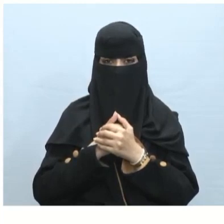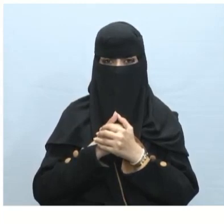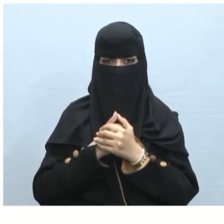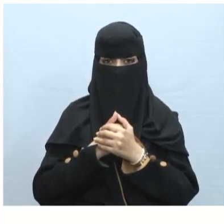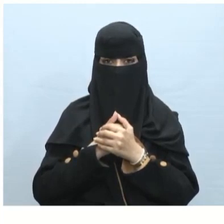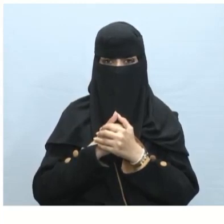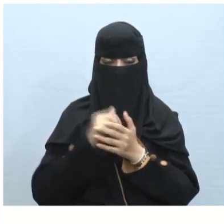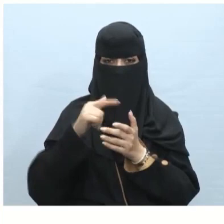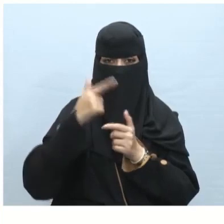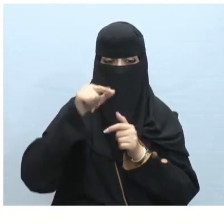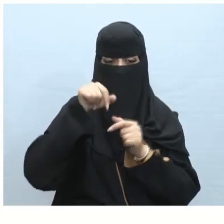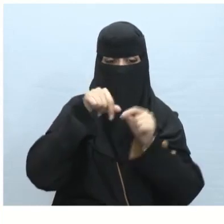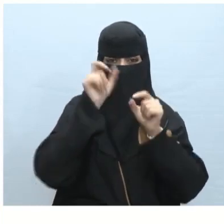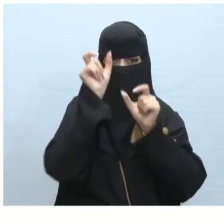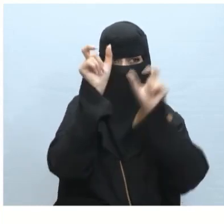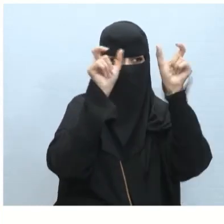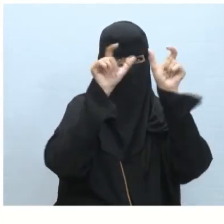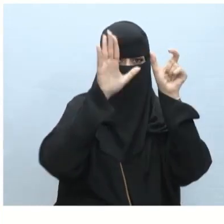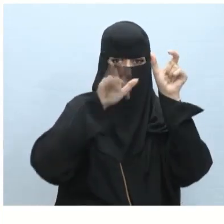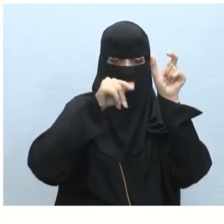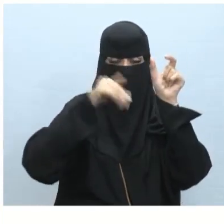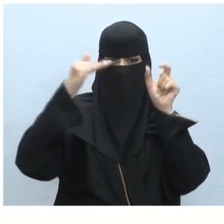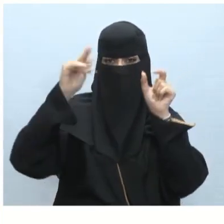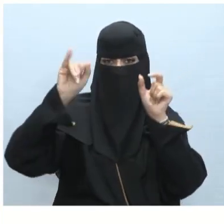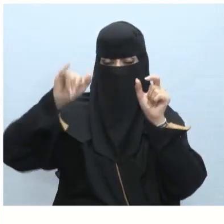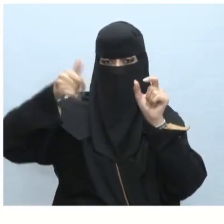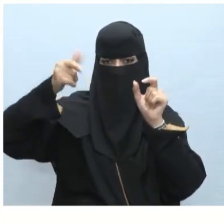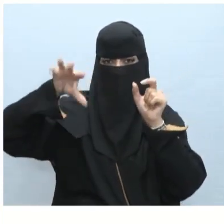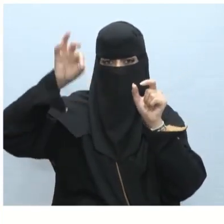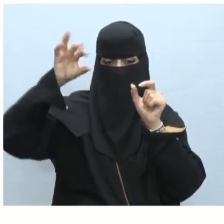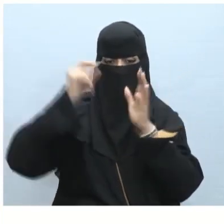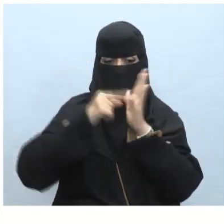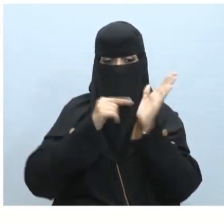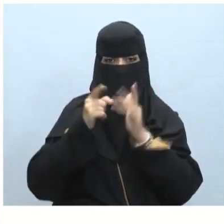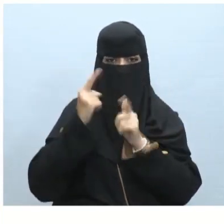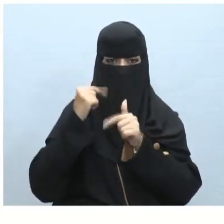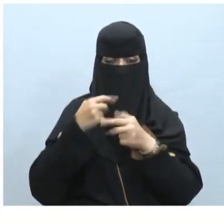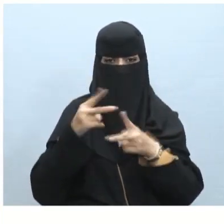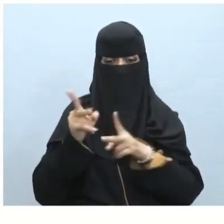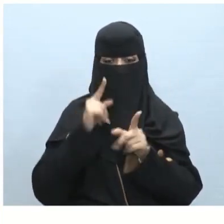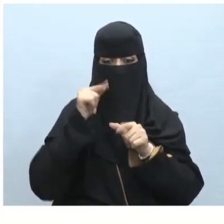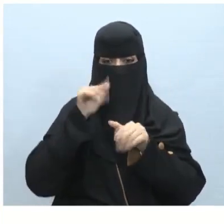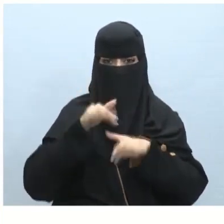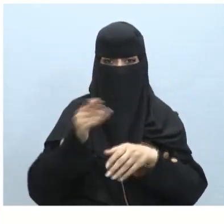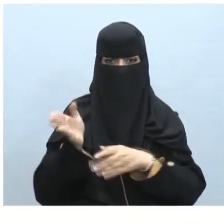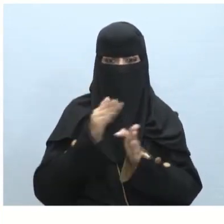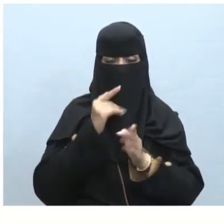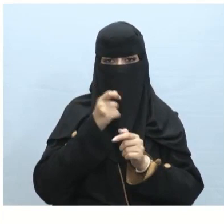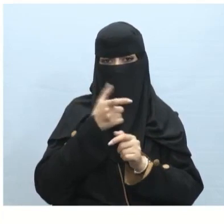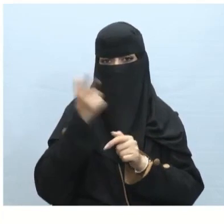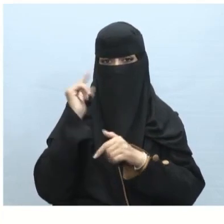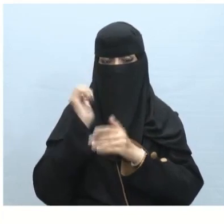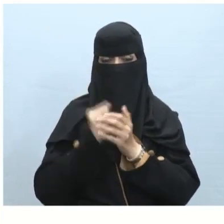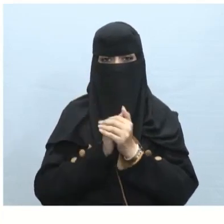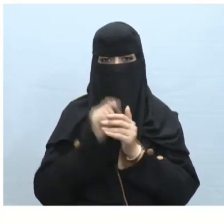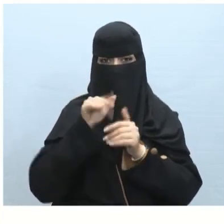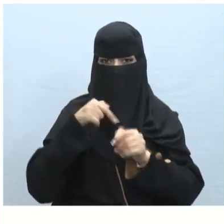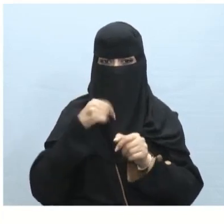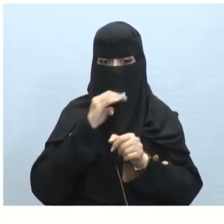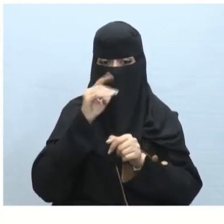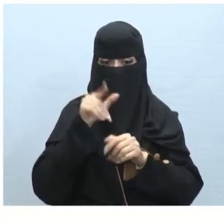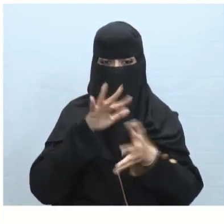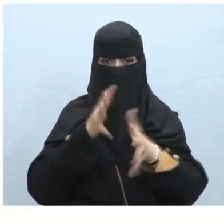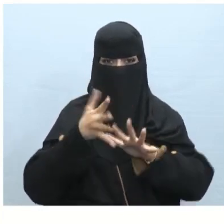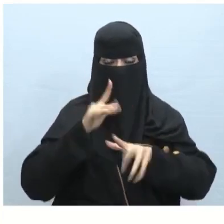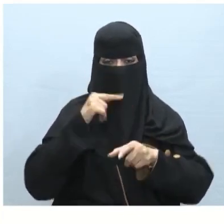هذه الأيقونات موجودة في خيارات في علامة تبويب خيارات التشغيل أيضا في الدرس السابق قمنا بحل